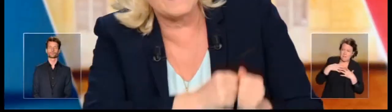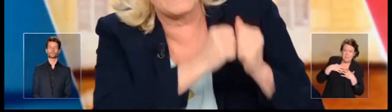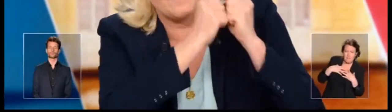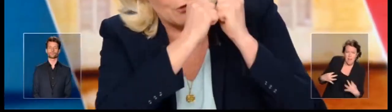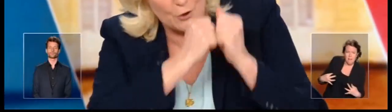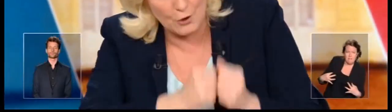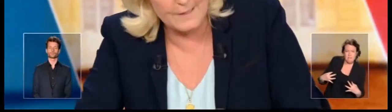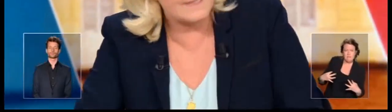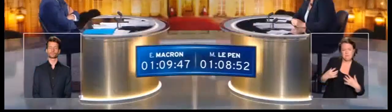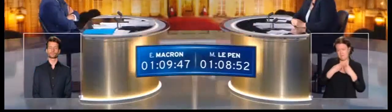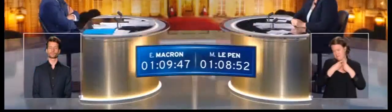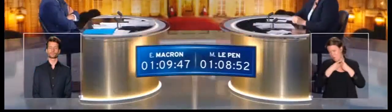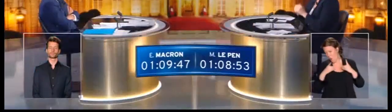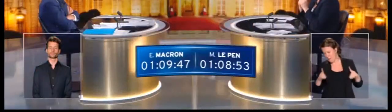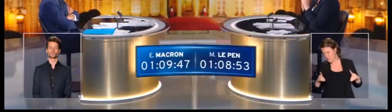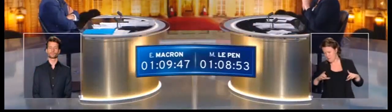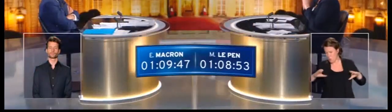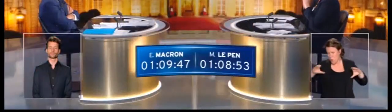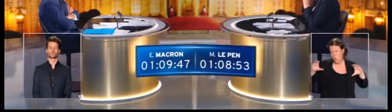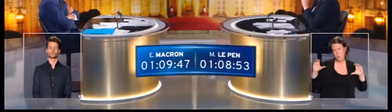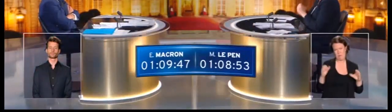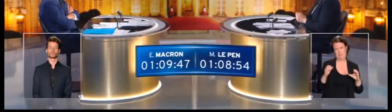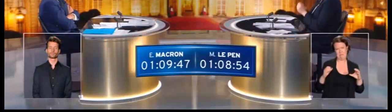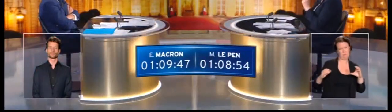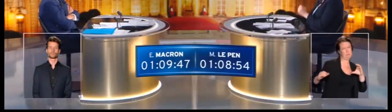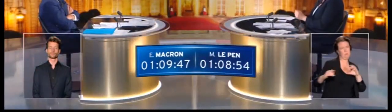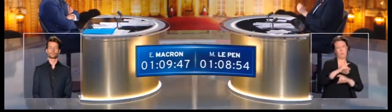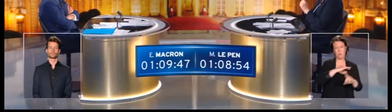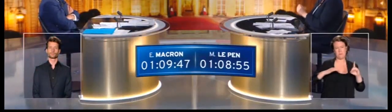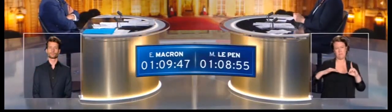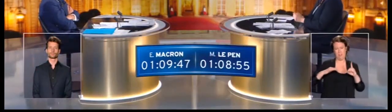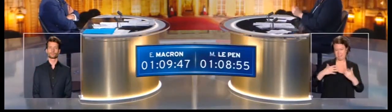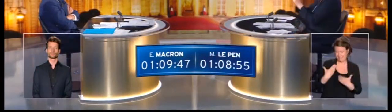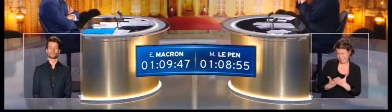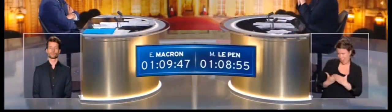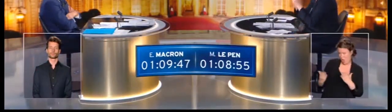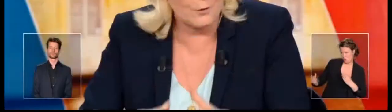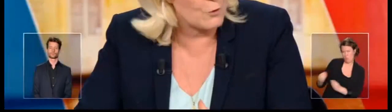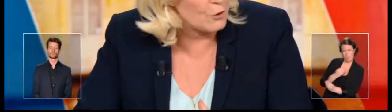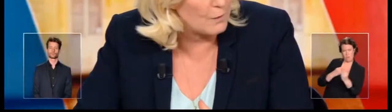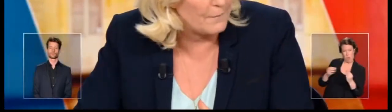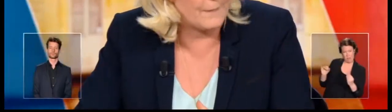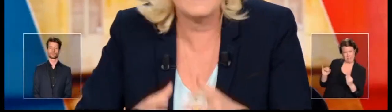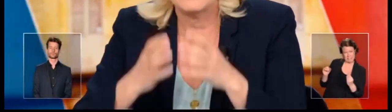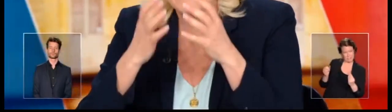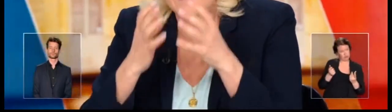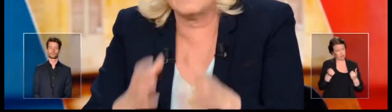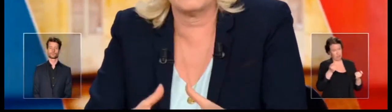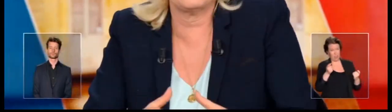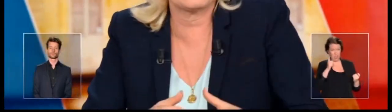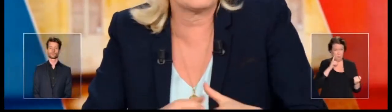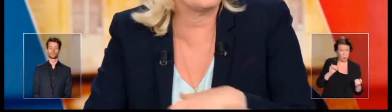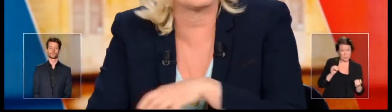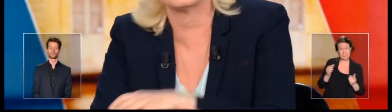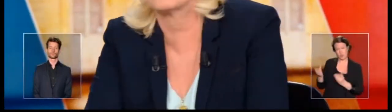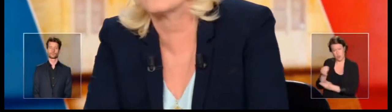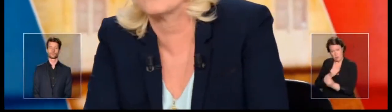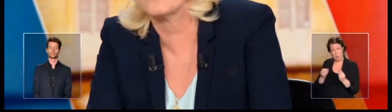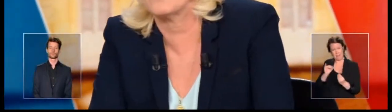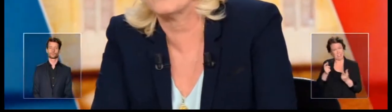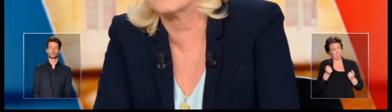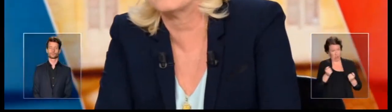indivisible, sociale, le gouvernement du peuple, par le peuple et pour le peuple. C'est ce que je souhaite faire. C'est la renaissance démocratique